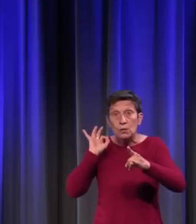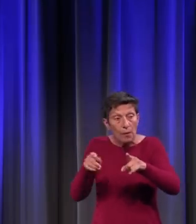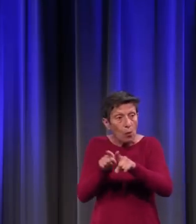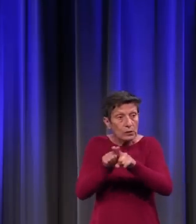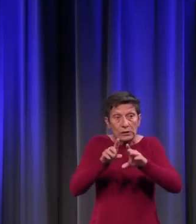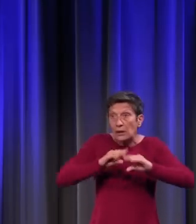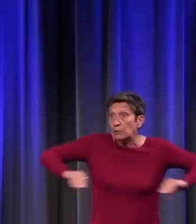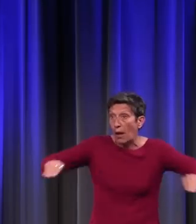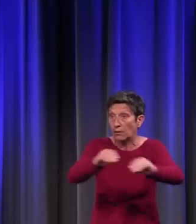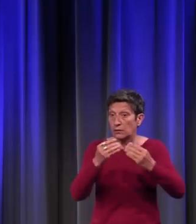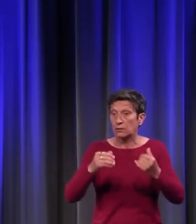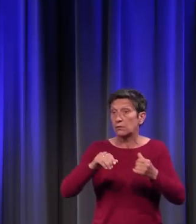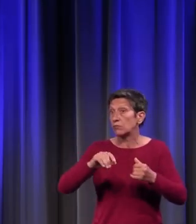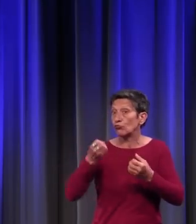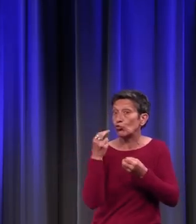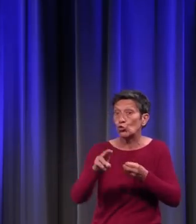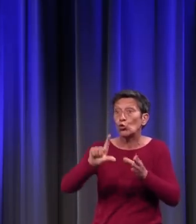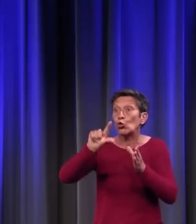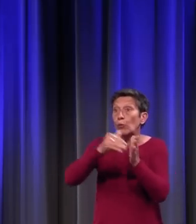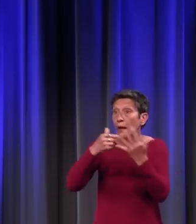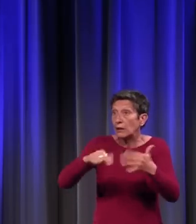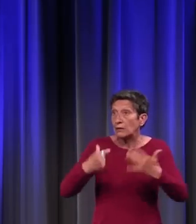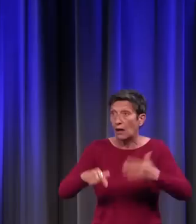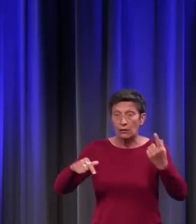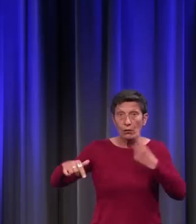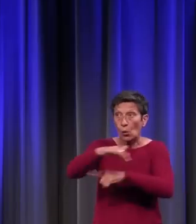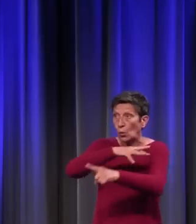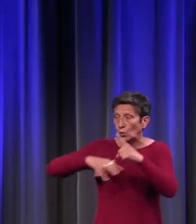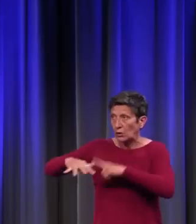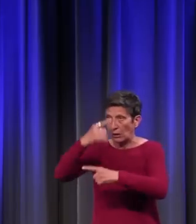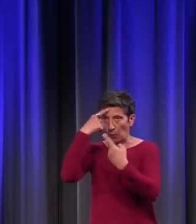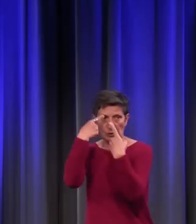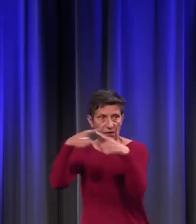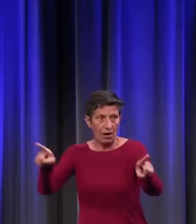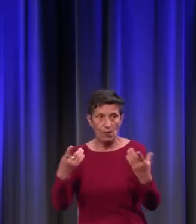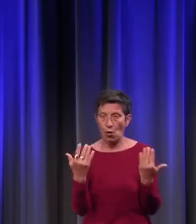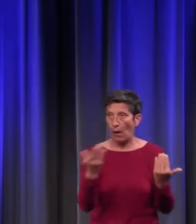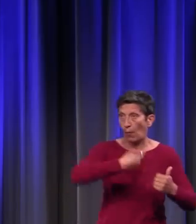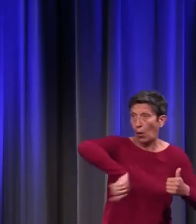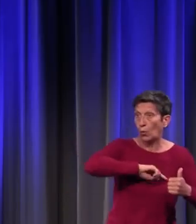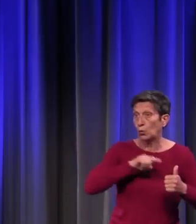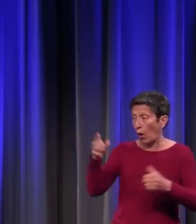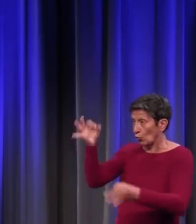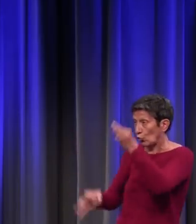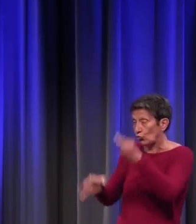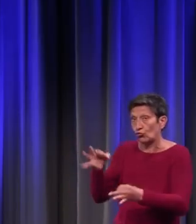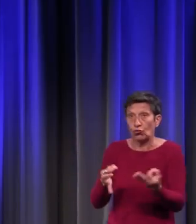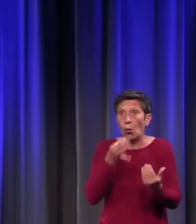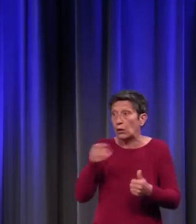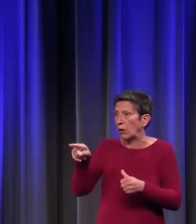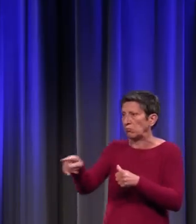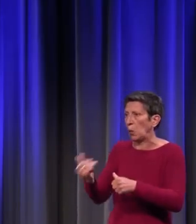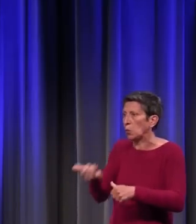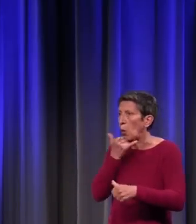2017, à juger les sociétés qui ne pensent pas comme la société occidentale. Donc, se trompent, ou elles sont